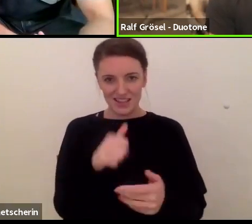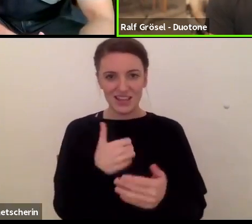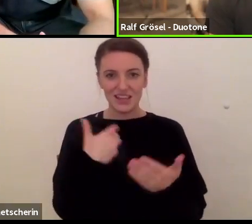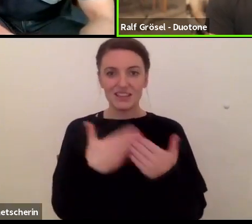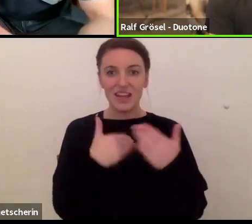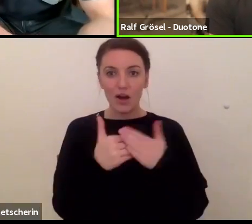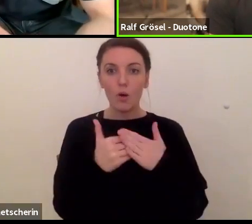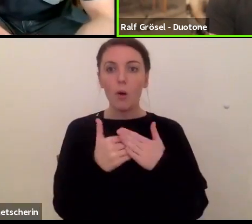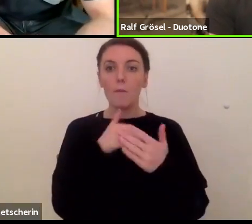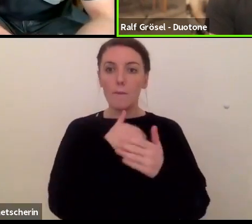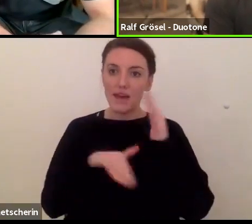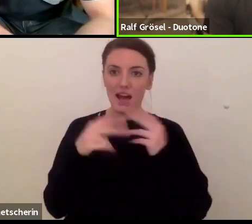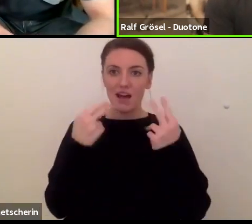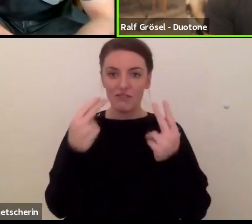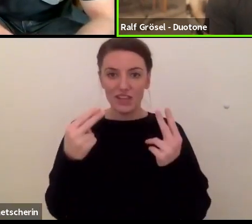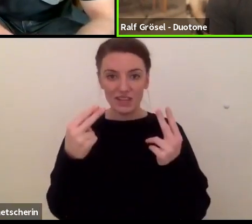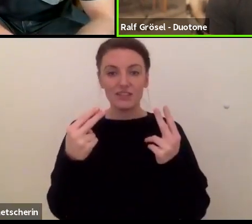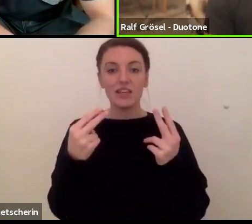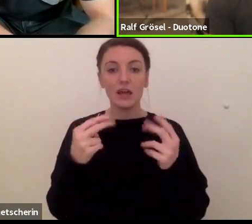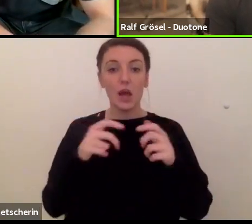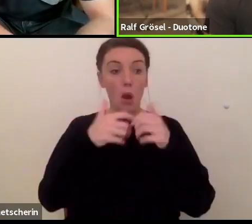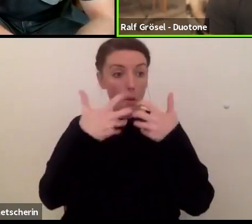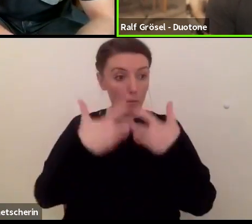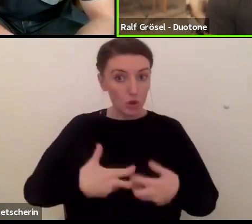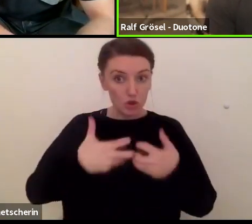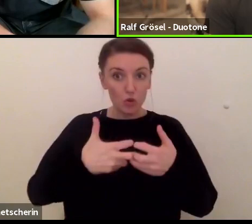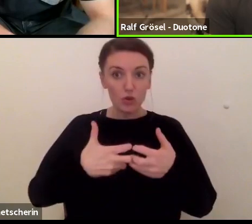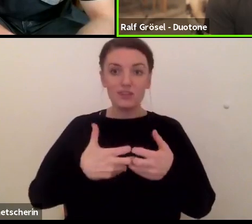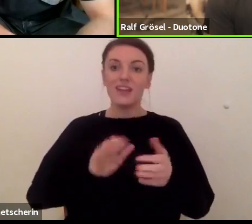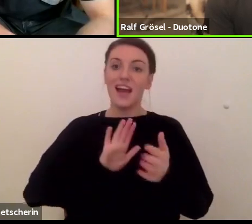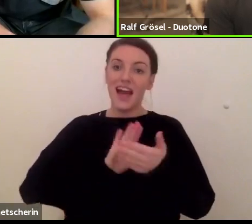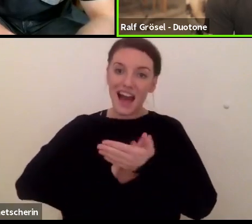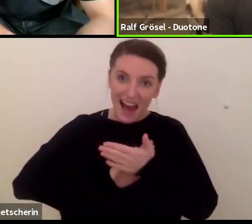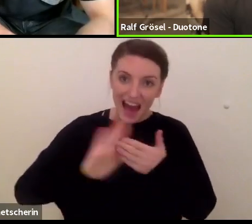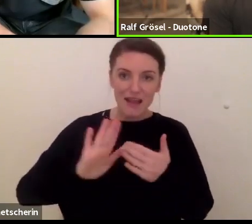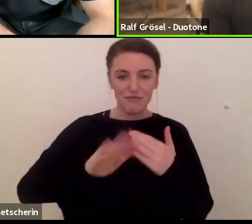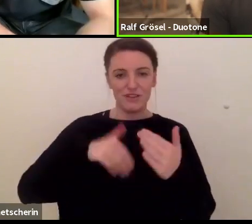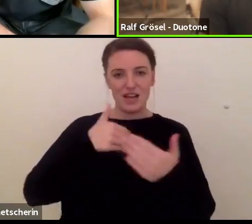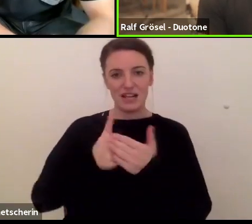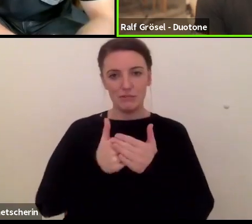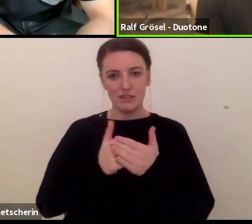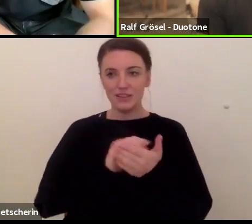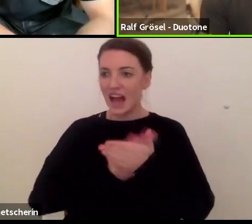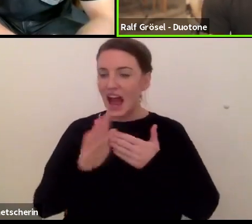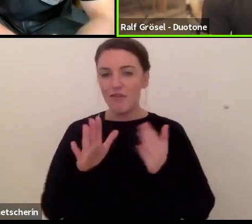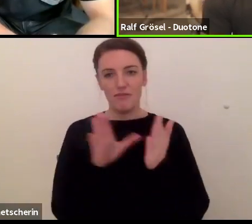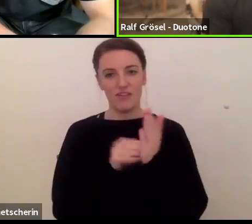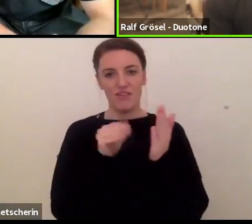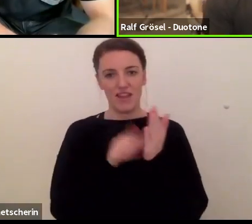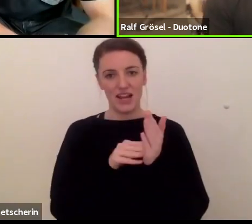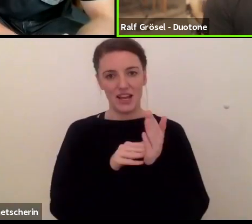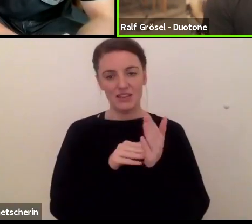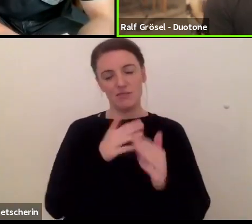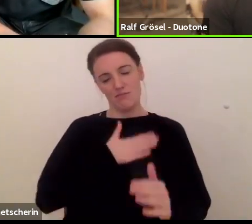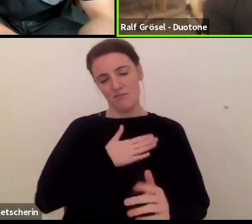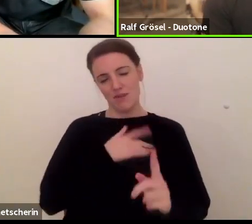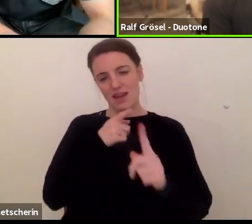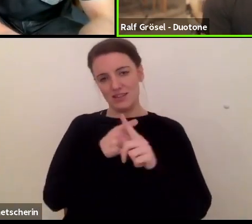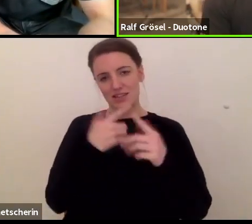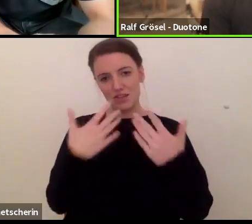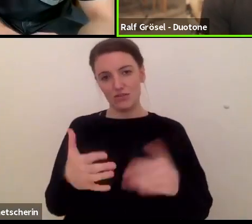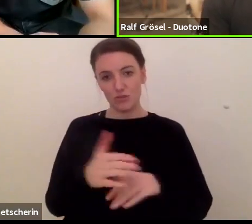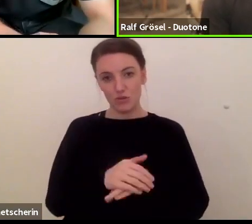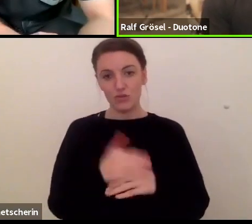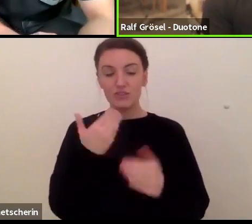eines Produktes ist etwas, was mir unglaublich stark am Herzen liegt. Und eine Leading Edge ganz, ganz dünn zu machen, ja, der Kite wird